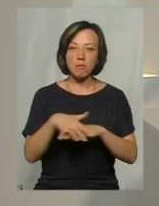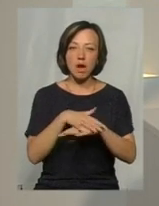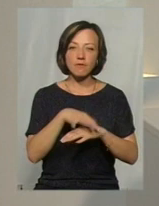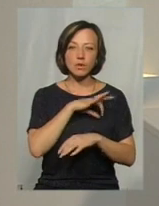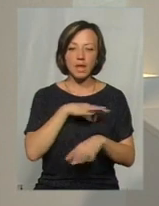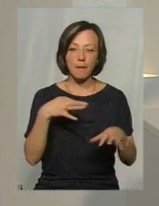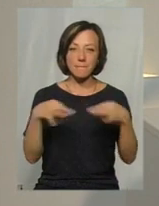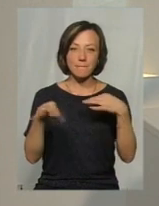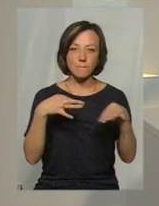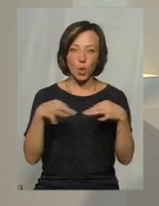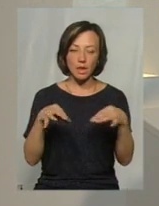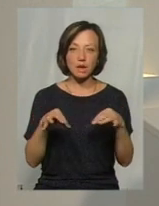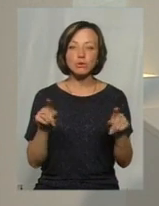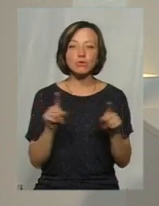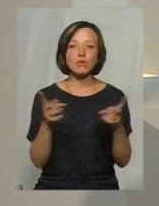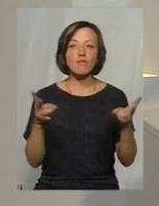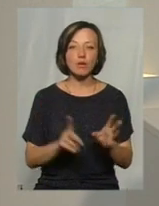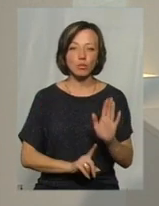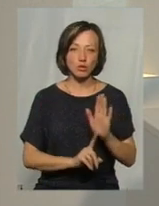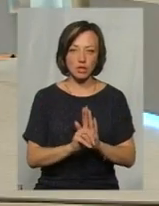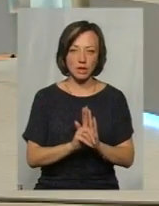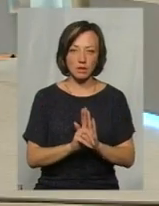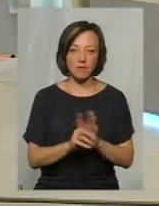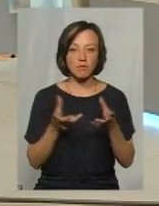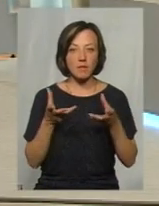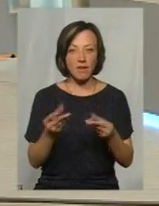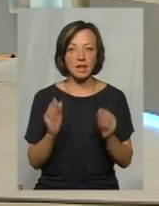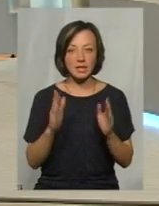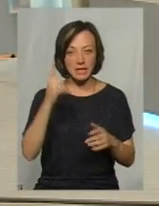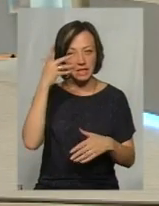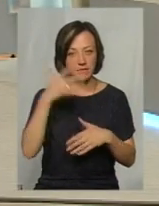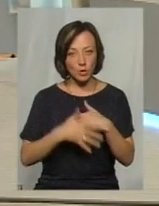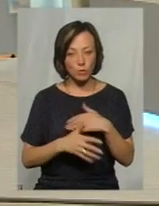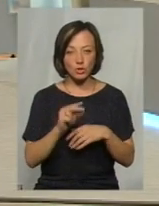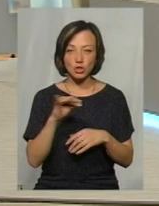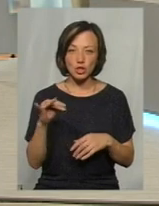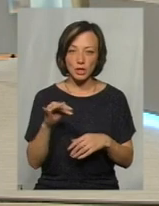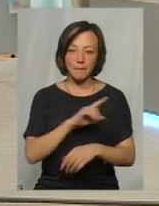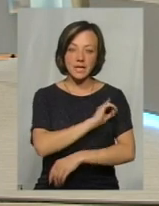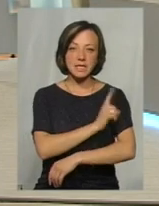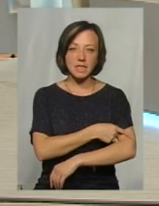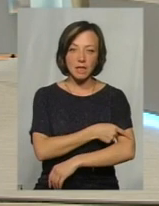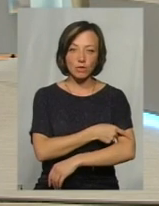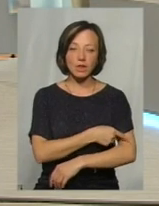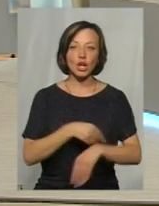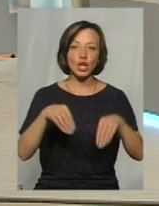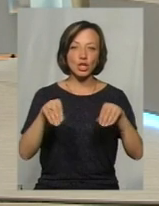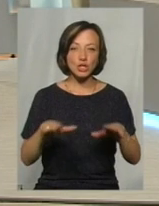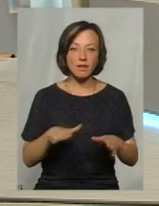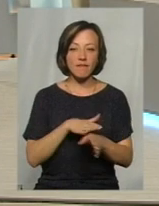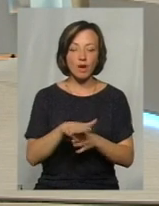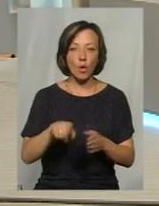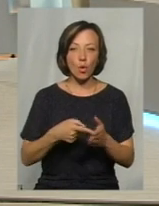поліетилену, з чого варто починати? Впливати тільки на свідомність? Чи підсилювати рішеннями